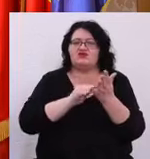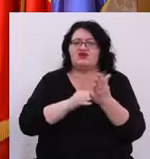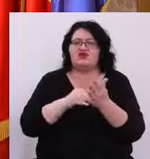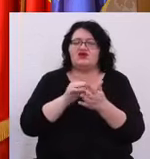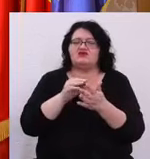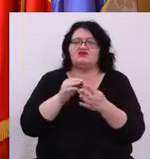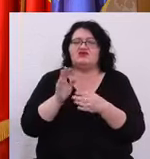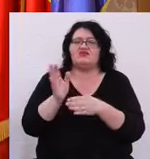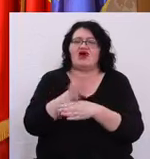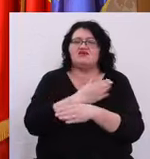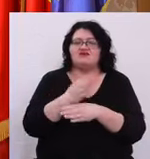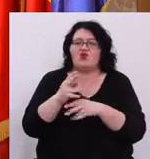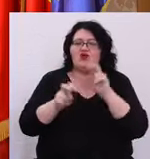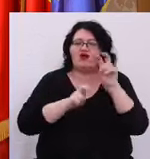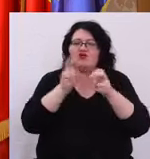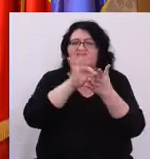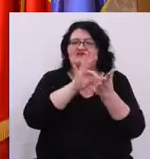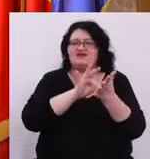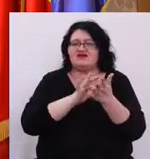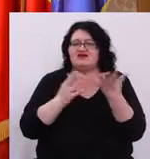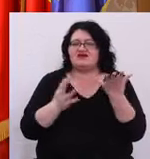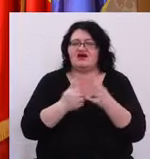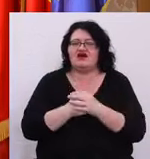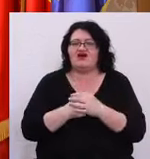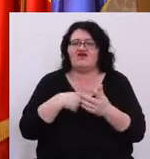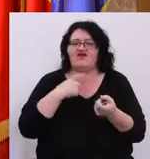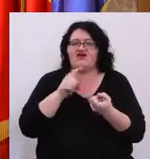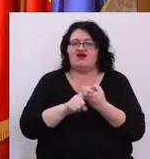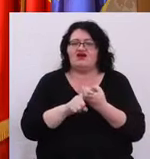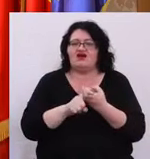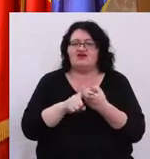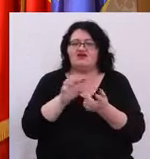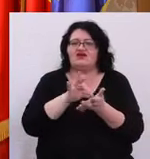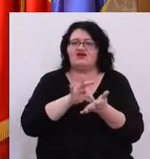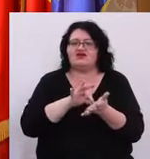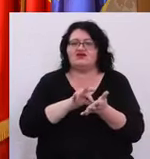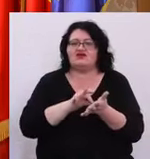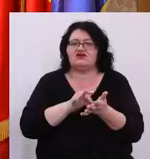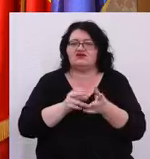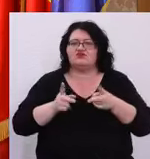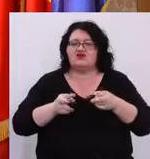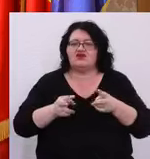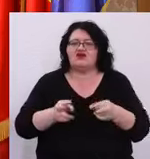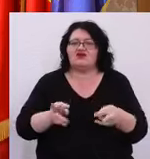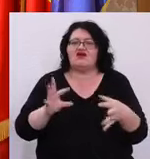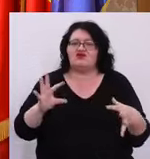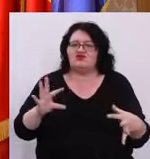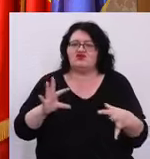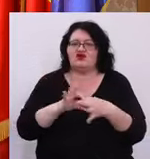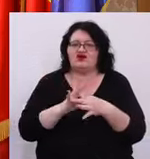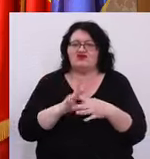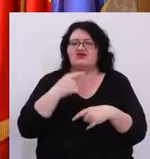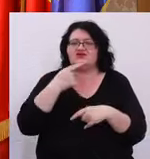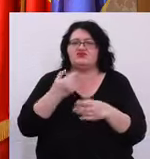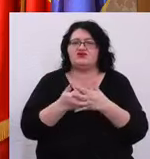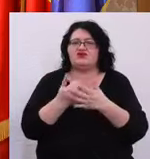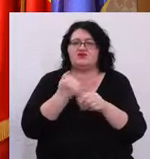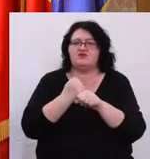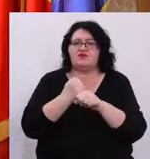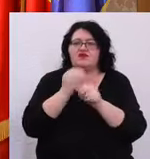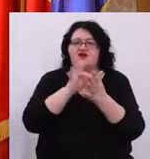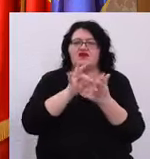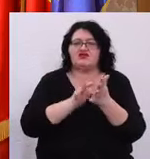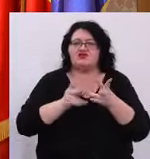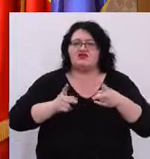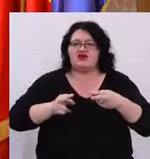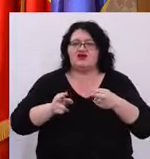screening care va fi în legătură cu registrul de cancer. Menționez că acest registru de